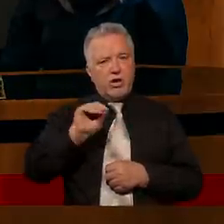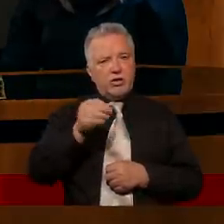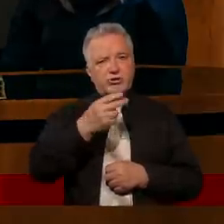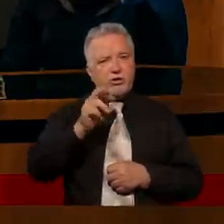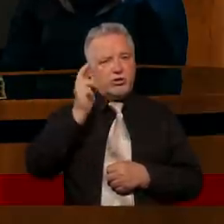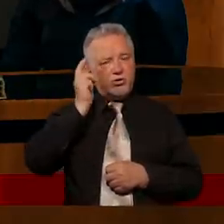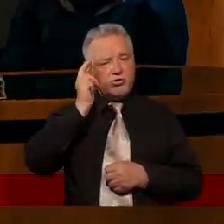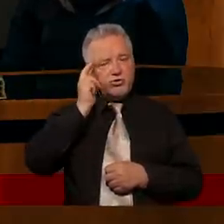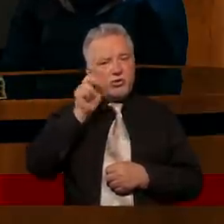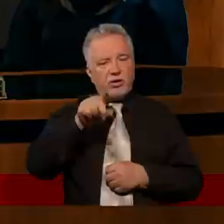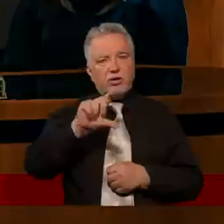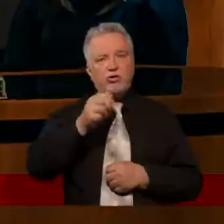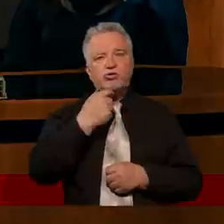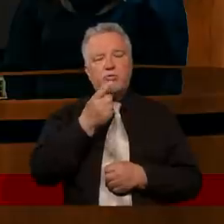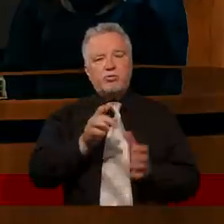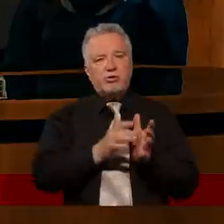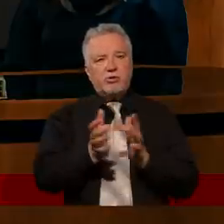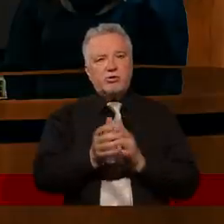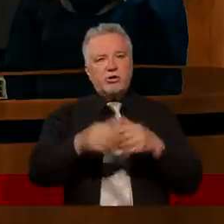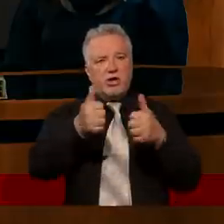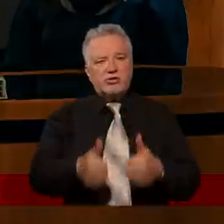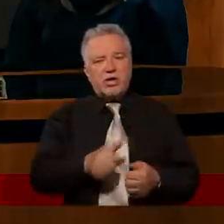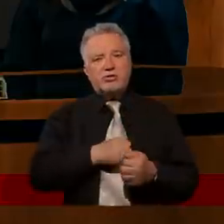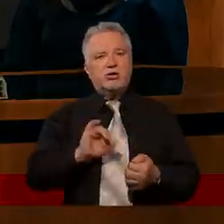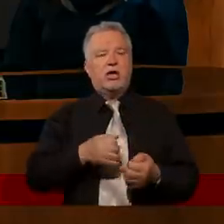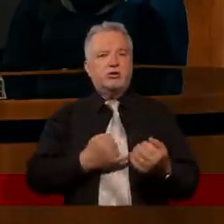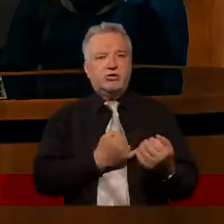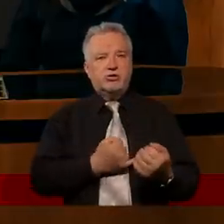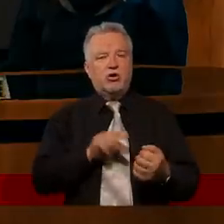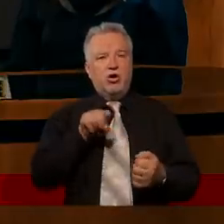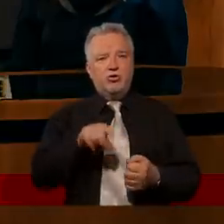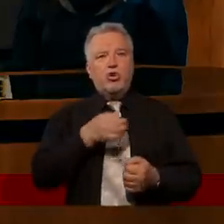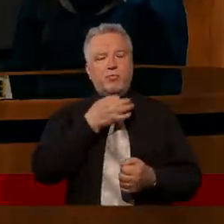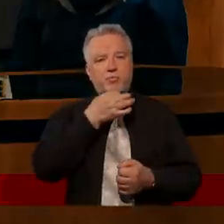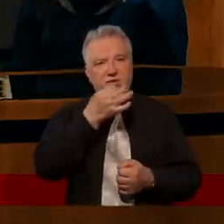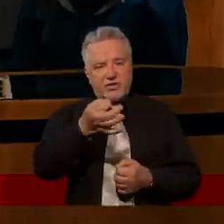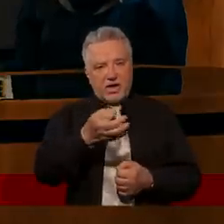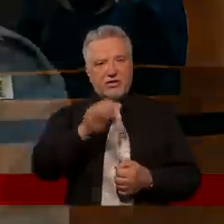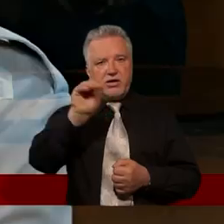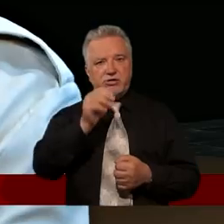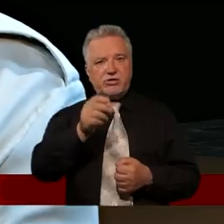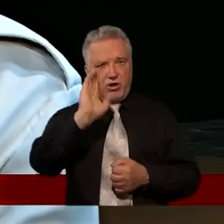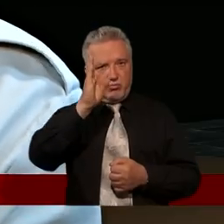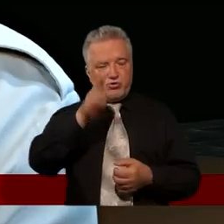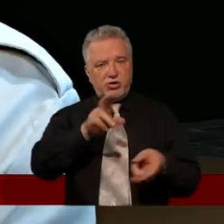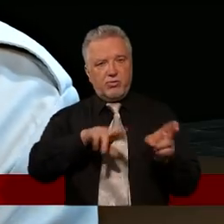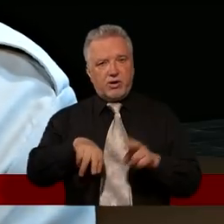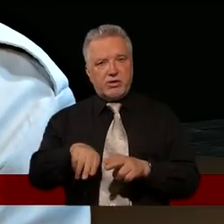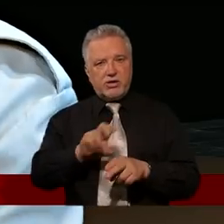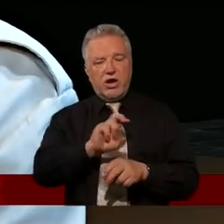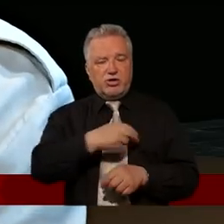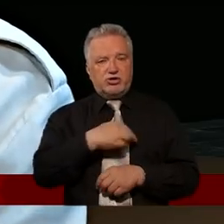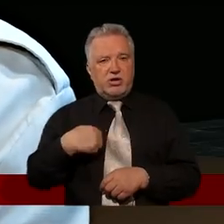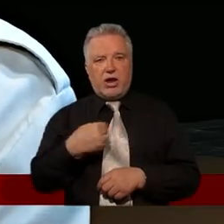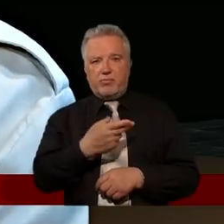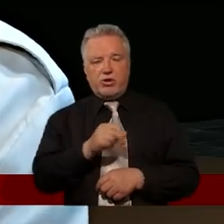jeszcze tutaj tego stania się jak dziecko. Bo to pytanie o wielkość potem jeszcze wraca. Nie, więc to tłumaczy, czy nam nie grozi,